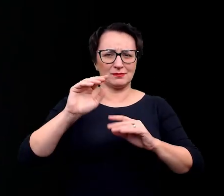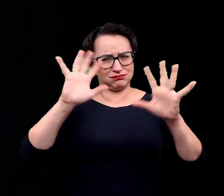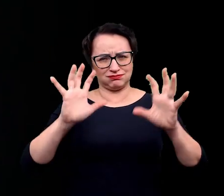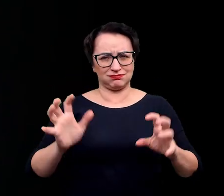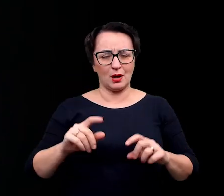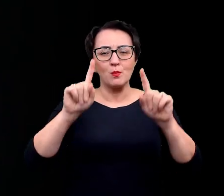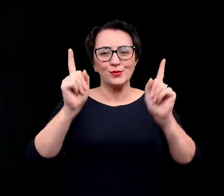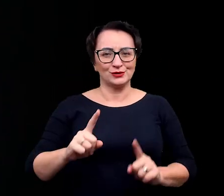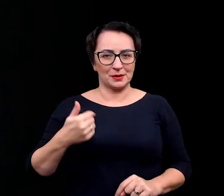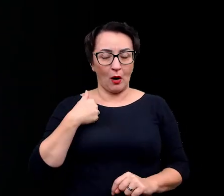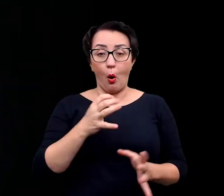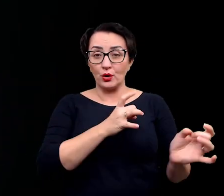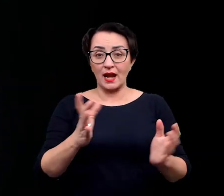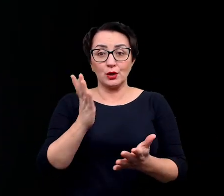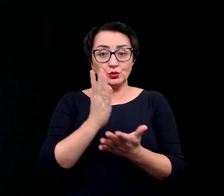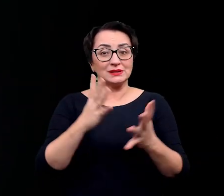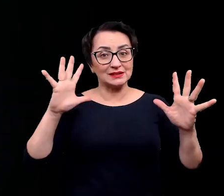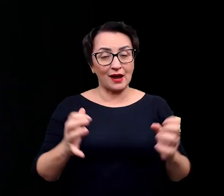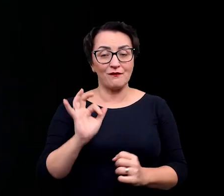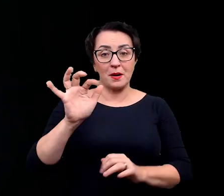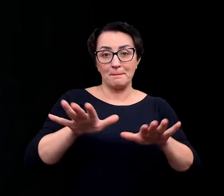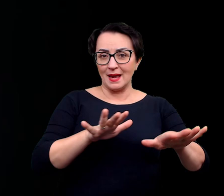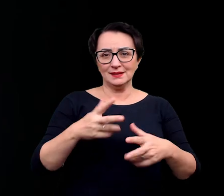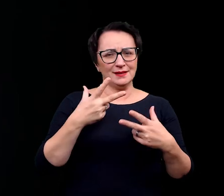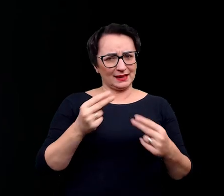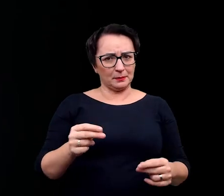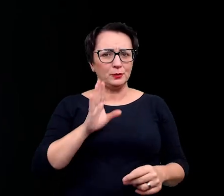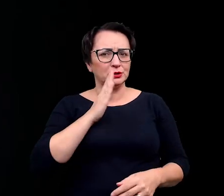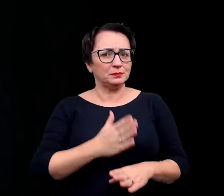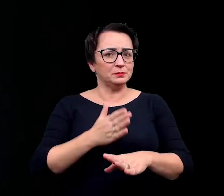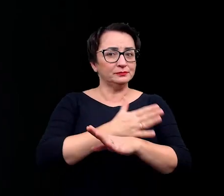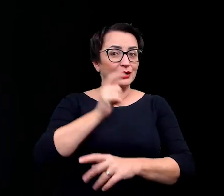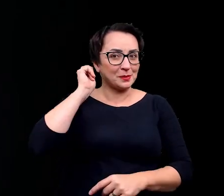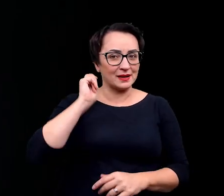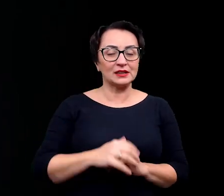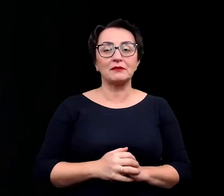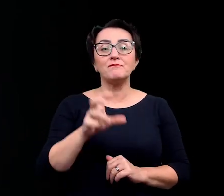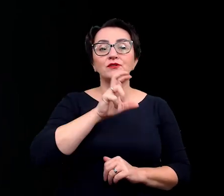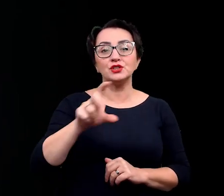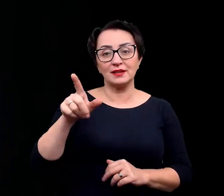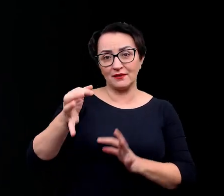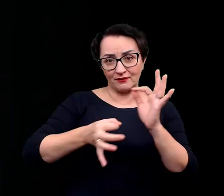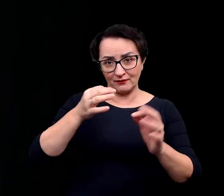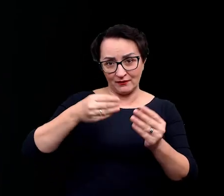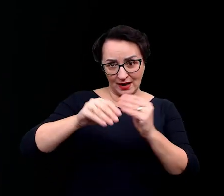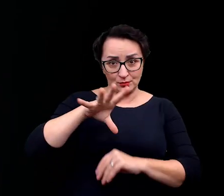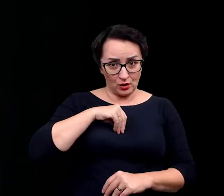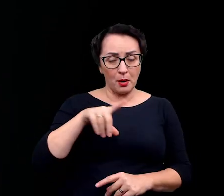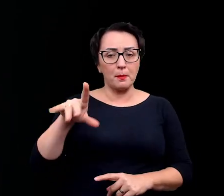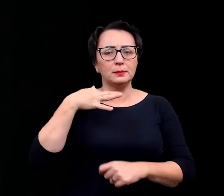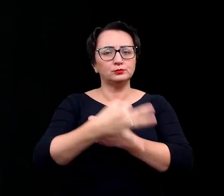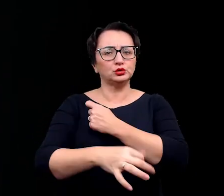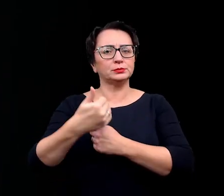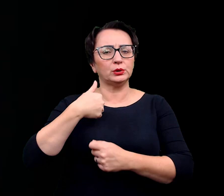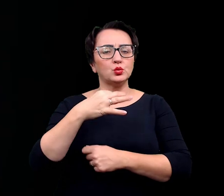czyli nie od razu znalazłaś swoje miejsce na świecie, trochę tak jak nasza poprzedniczka. Czy możesz nam coś więcej powiedzieć, bo studiowałaś na